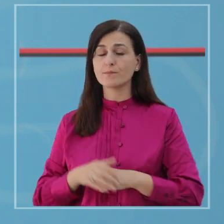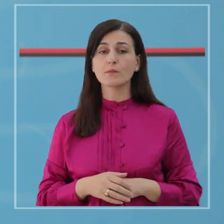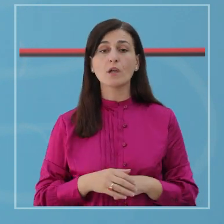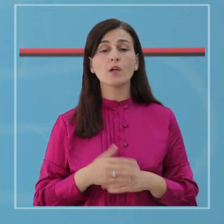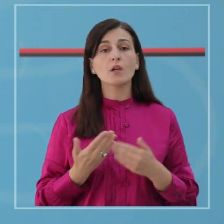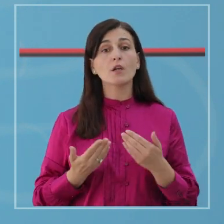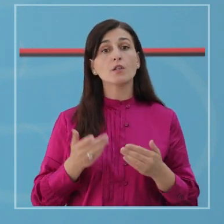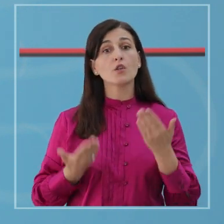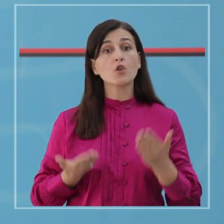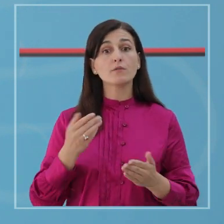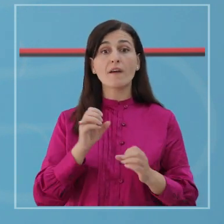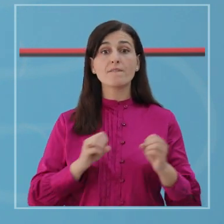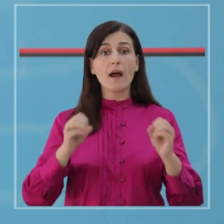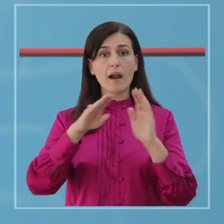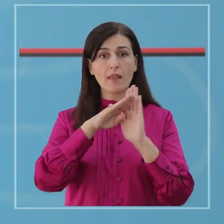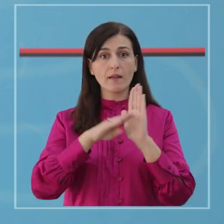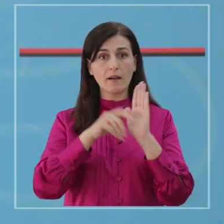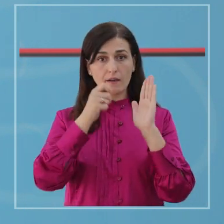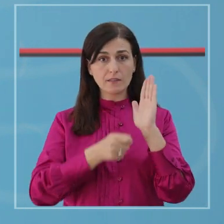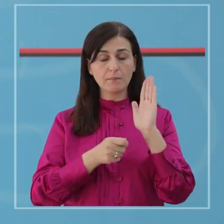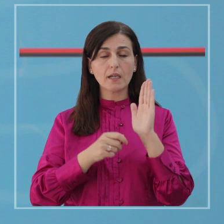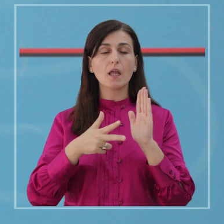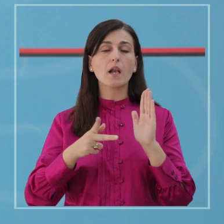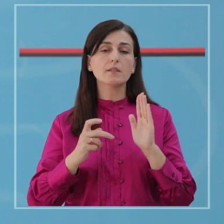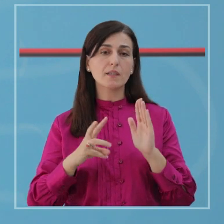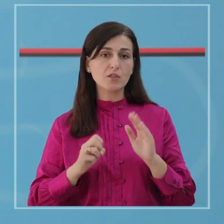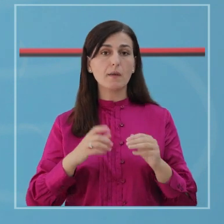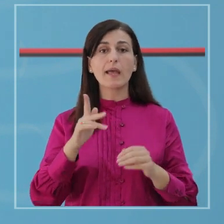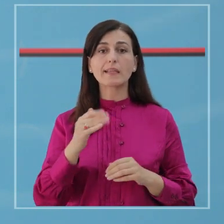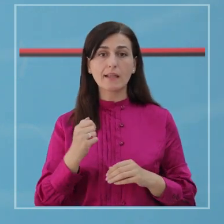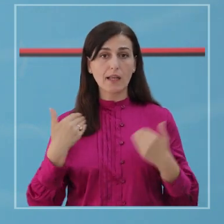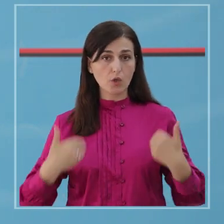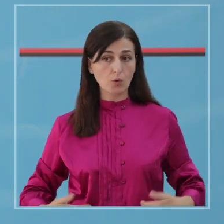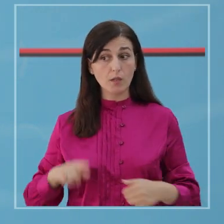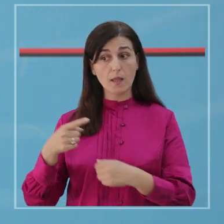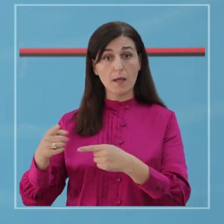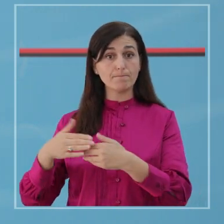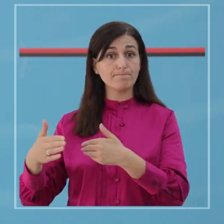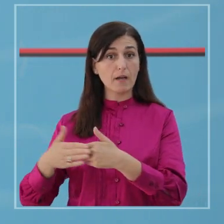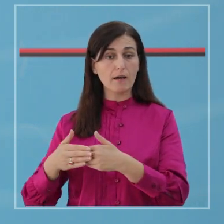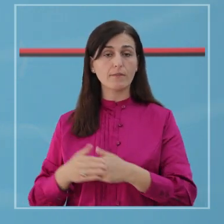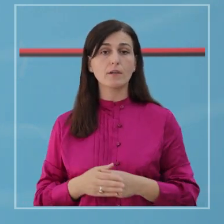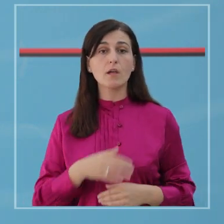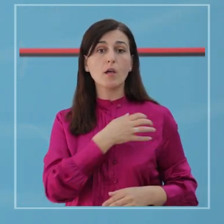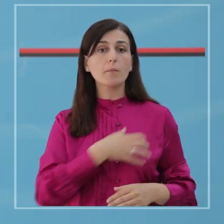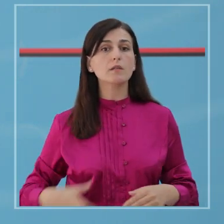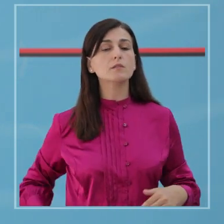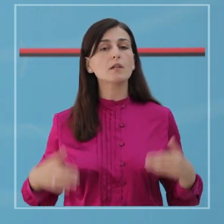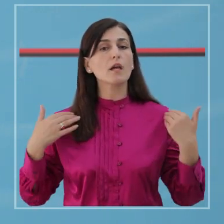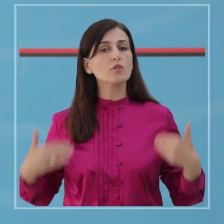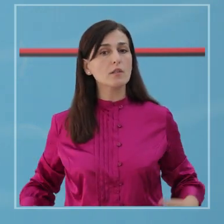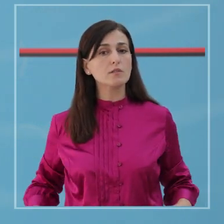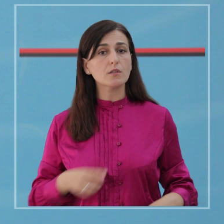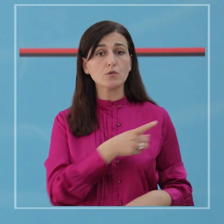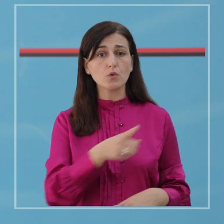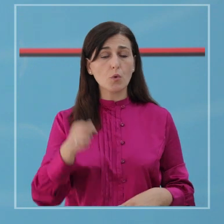nga këshdo do të konsiderojt rezik për jetën dhe shëndetin e të tjerve. Ministria e shëndecis dhe mbrojtje sociale, juri kujton